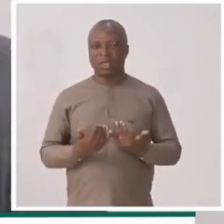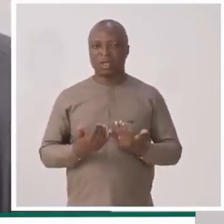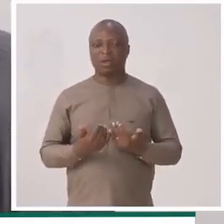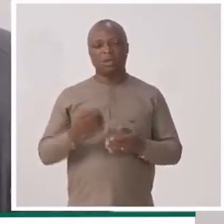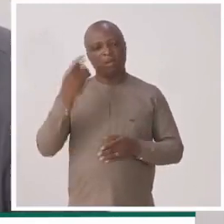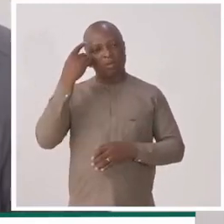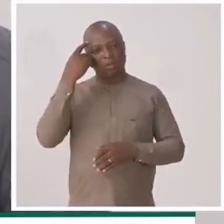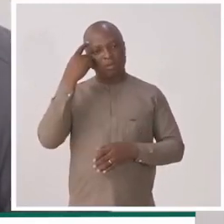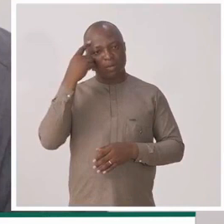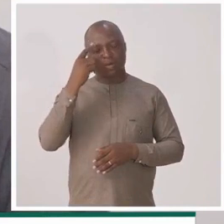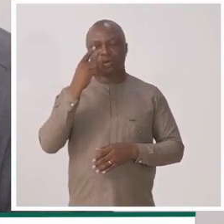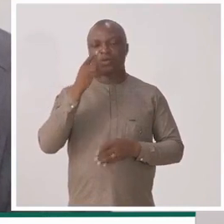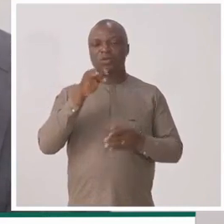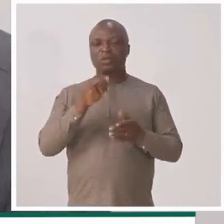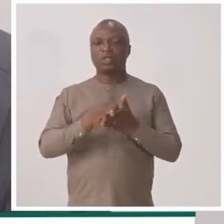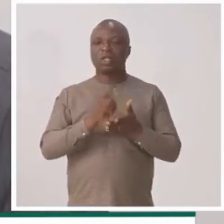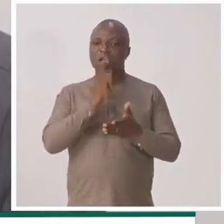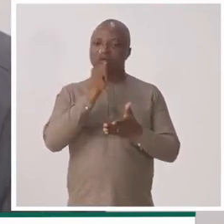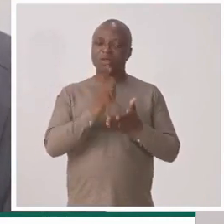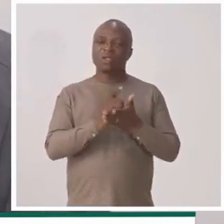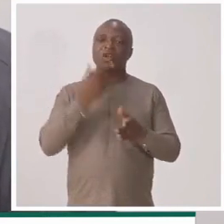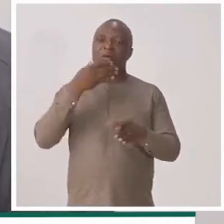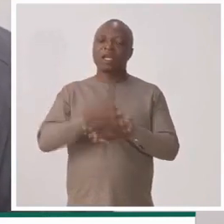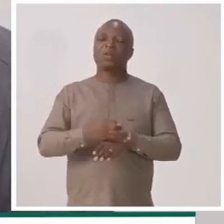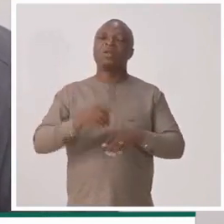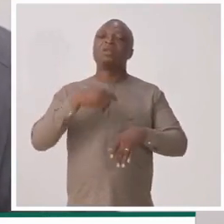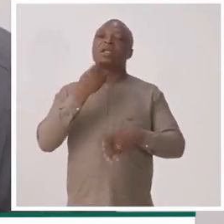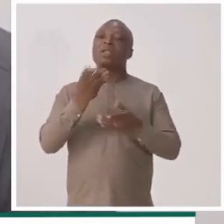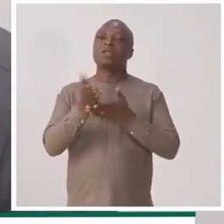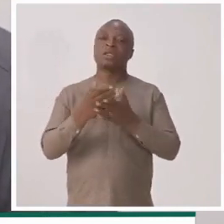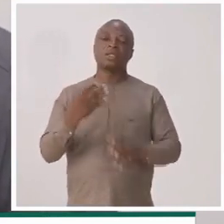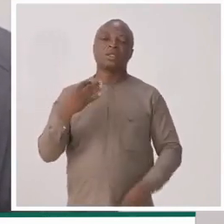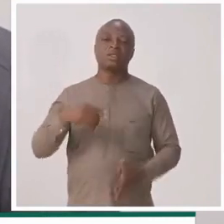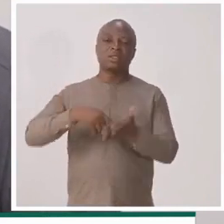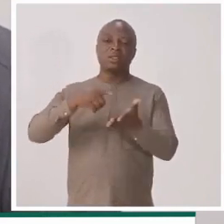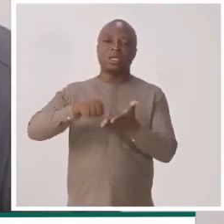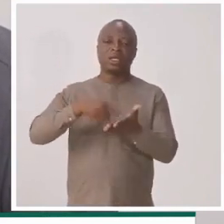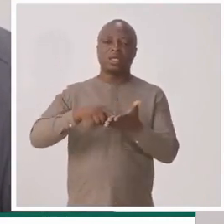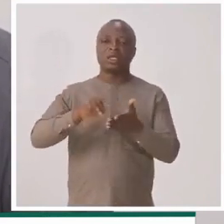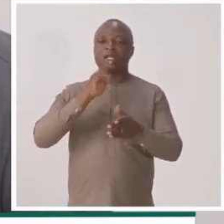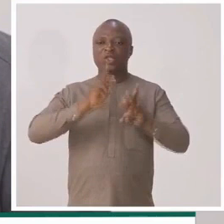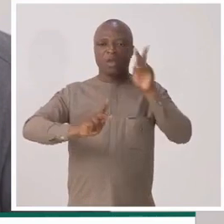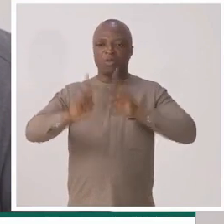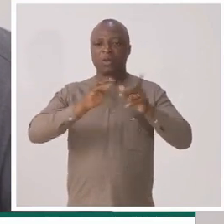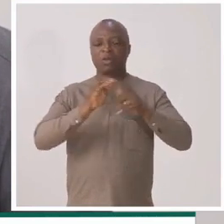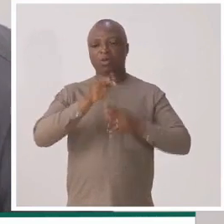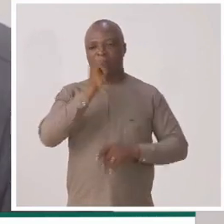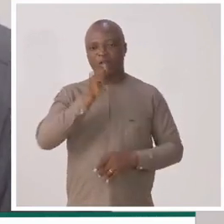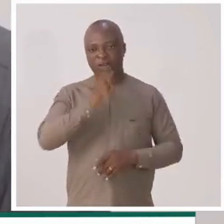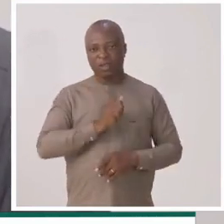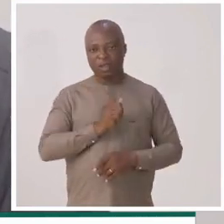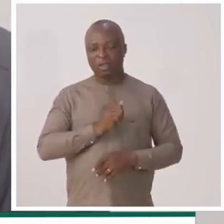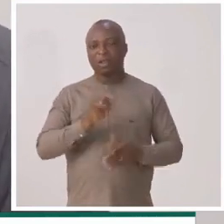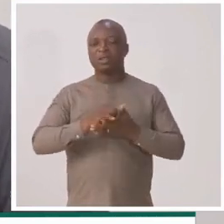Maintenant, le régime d'assurance maladie obligatoire s'adresse aux salariés, qu'ils soient publics ou